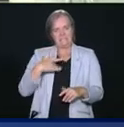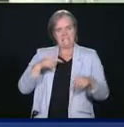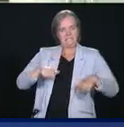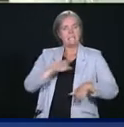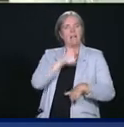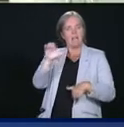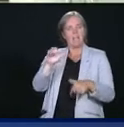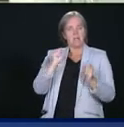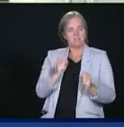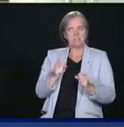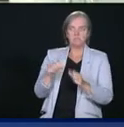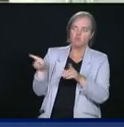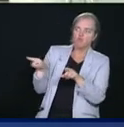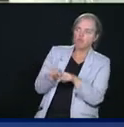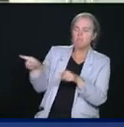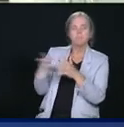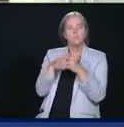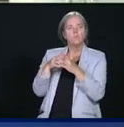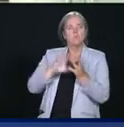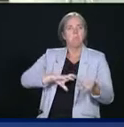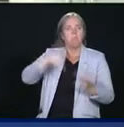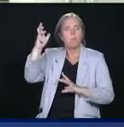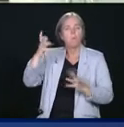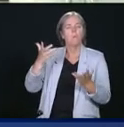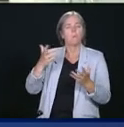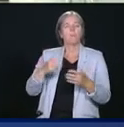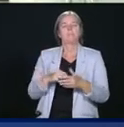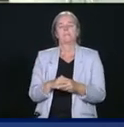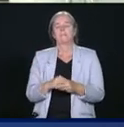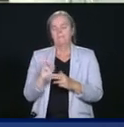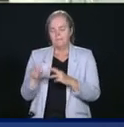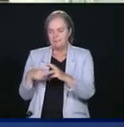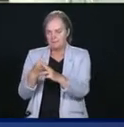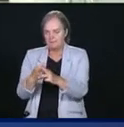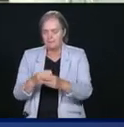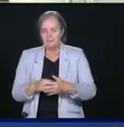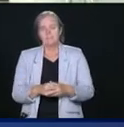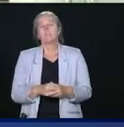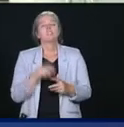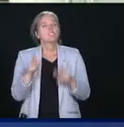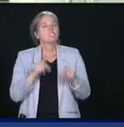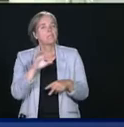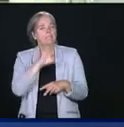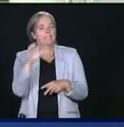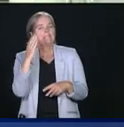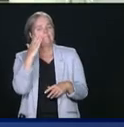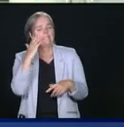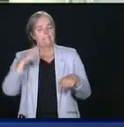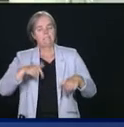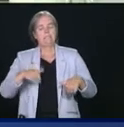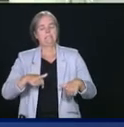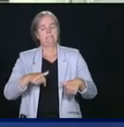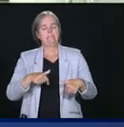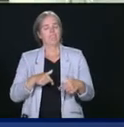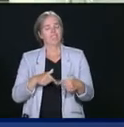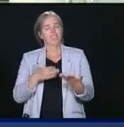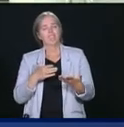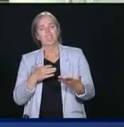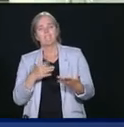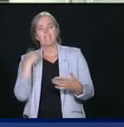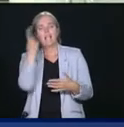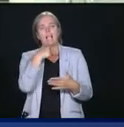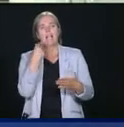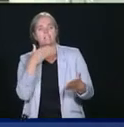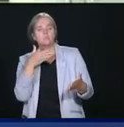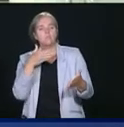Je pense que ça fait longtemps que les Canadiens reconnaissent qu'on a du travail à faire au pays pour contrer le racisme, même